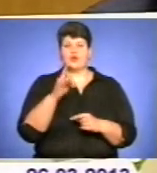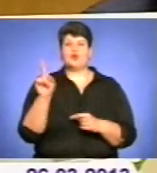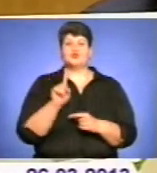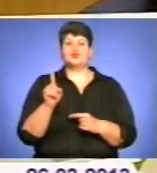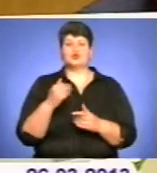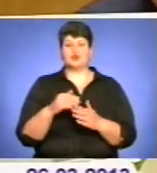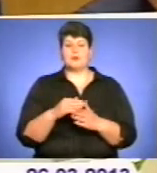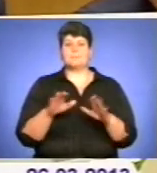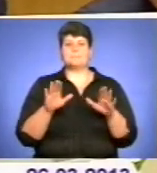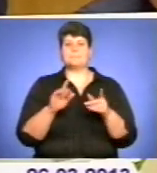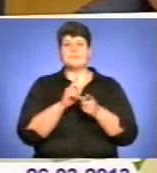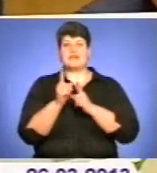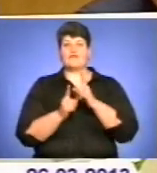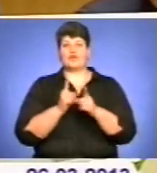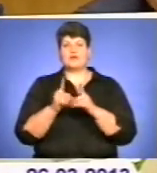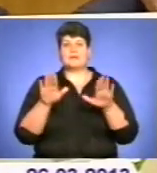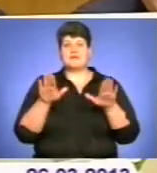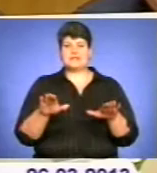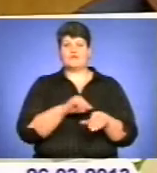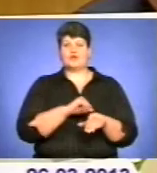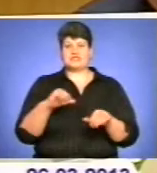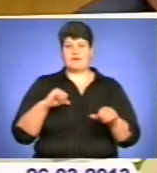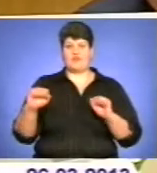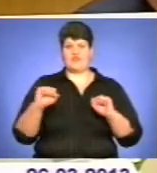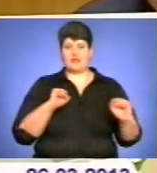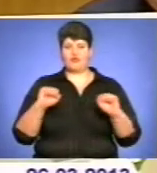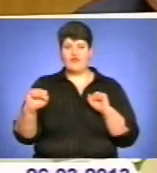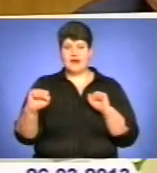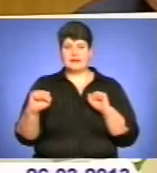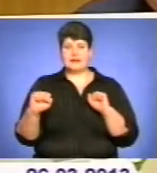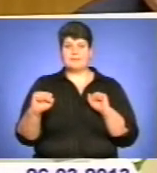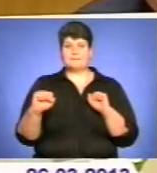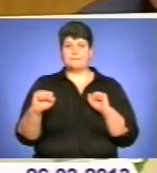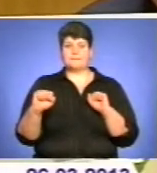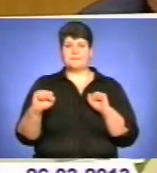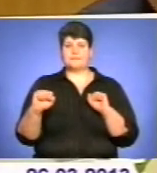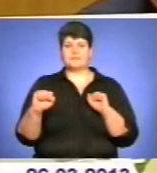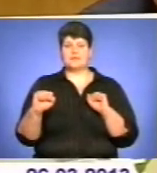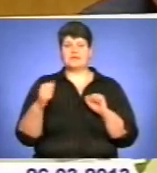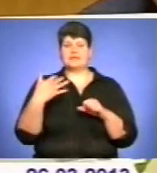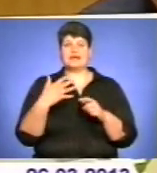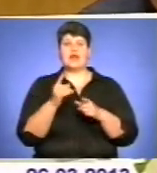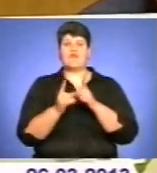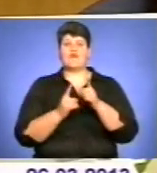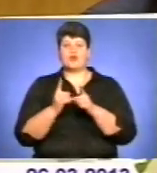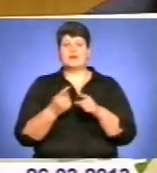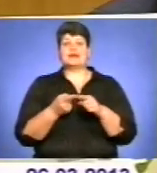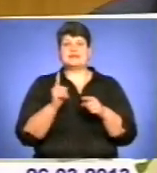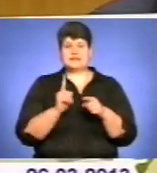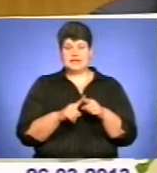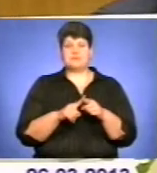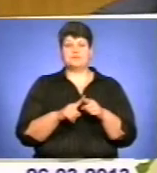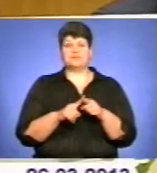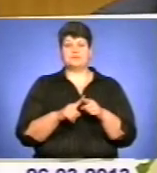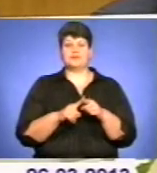щодо реформування місцевого саморитування і адміністративної реформи, мабуть, це якраз ми вже